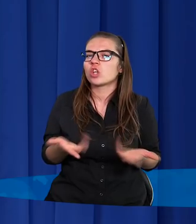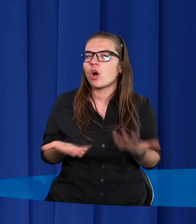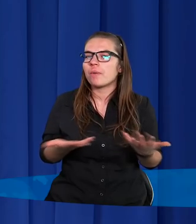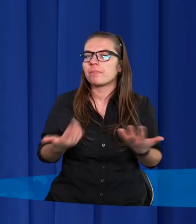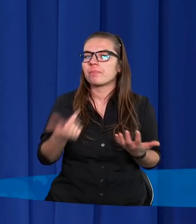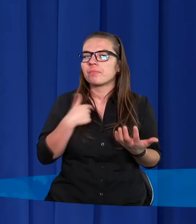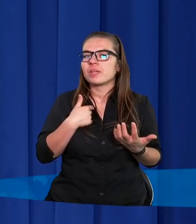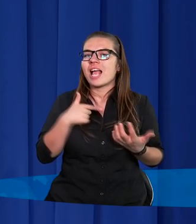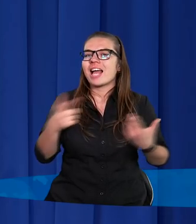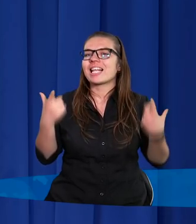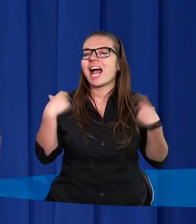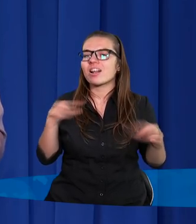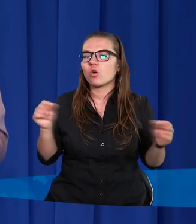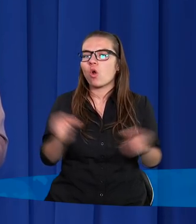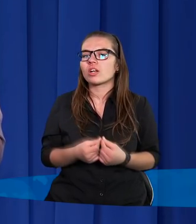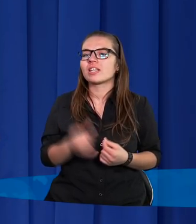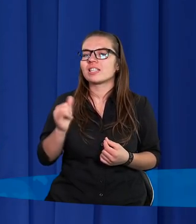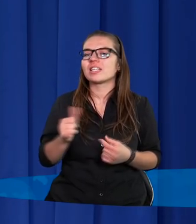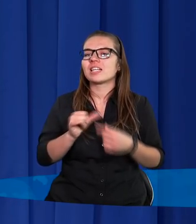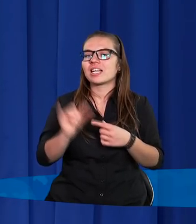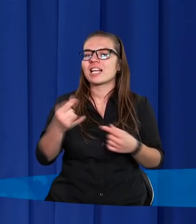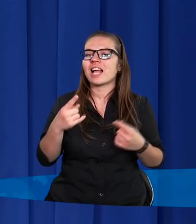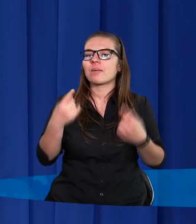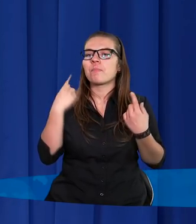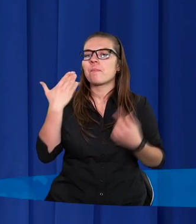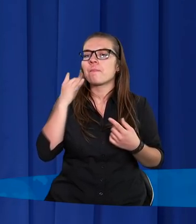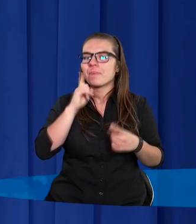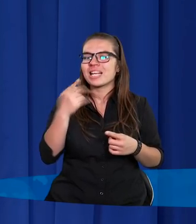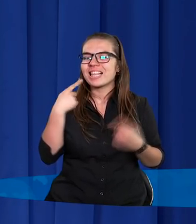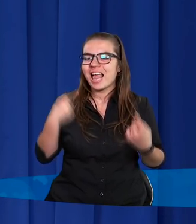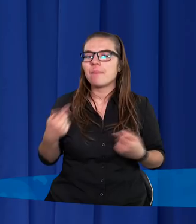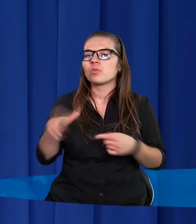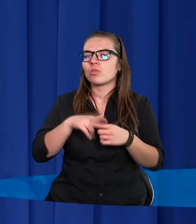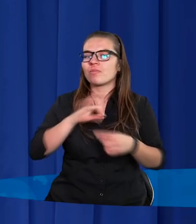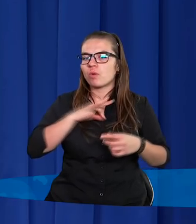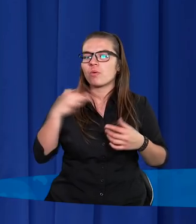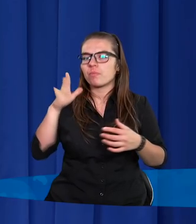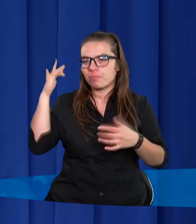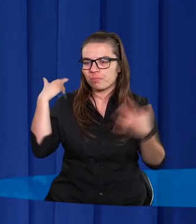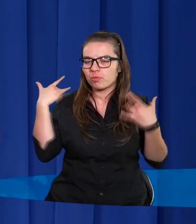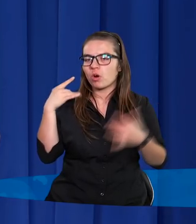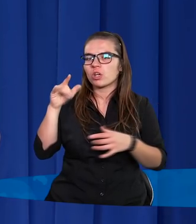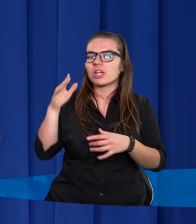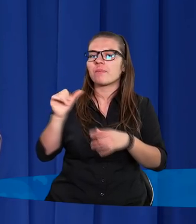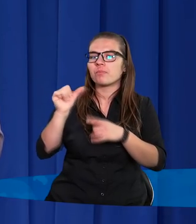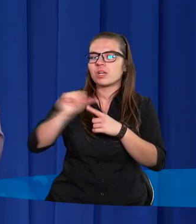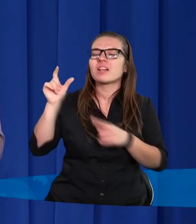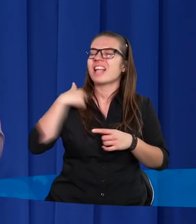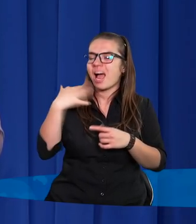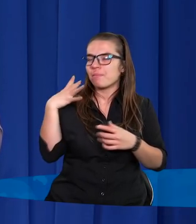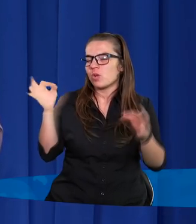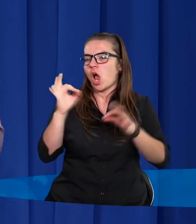mnie zaskoczyło i jest jakimś mitem, który w mojej głowie był. Że jeżeli ja jestem dla Pana Boga taki zły i